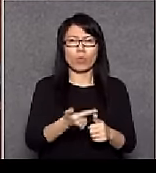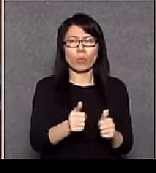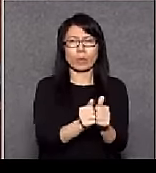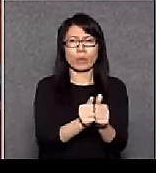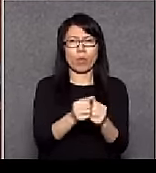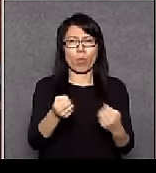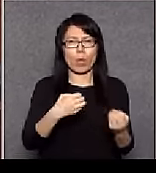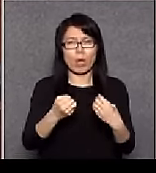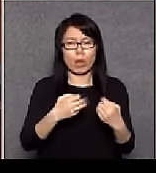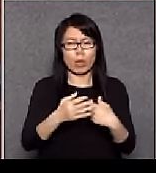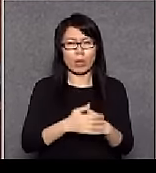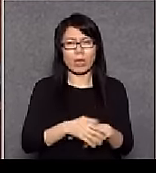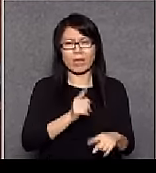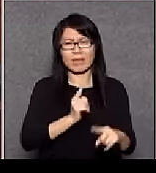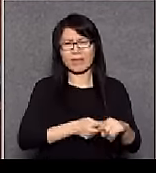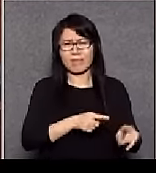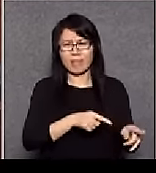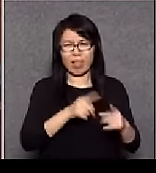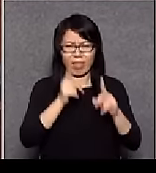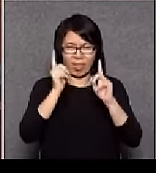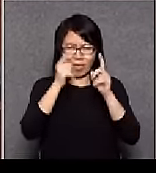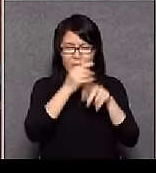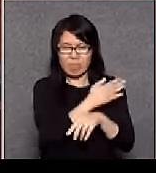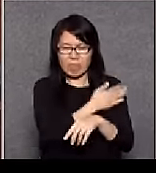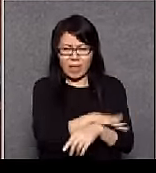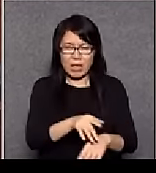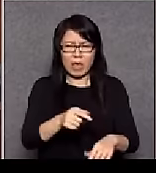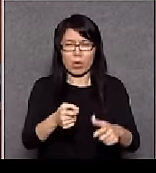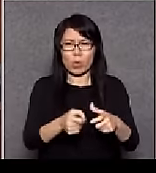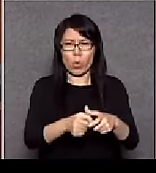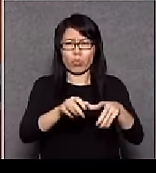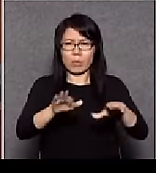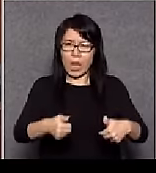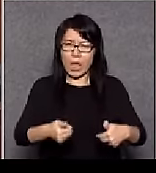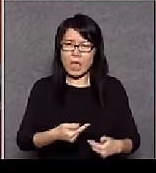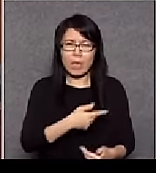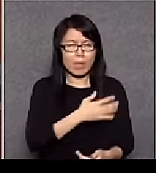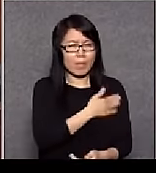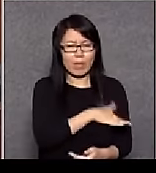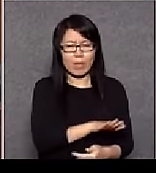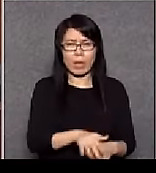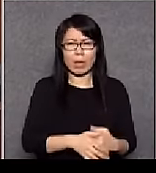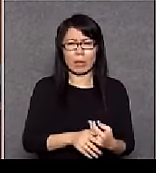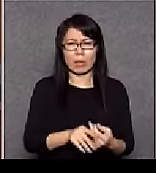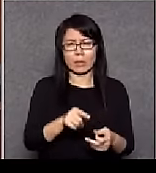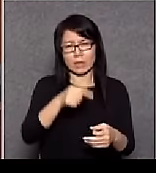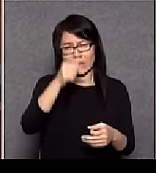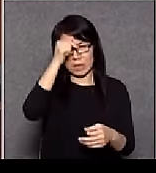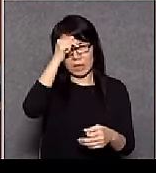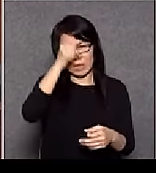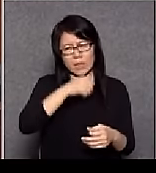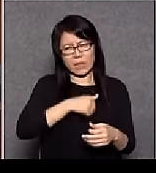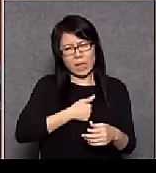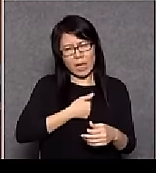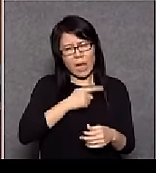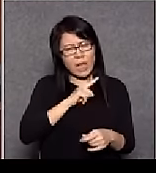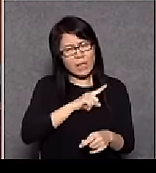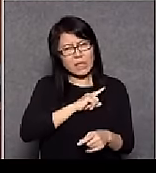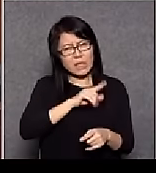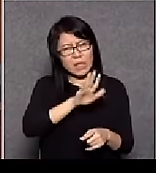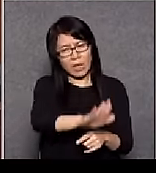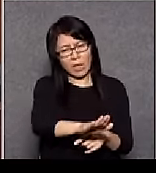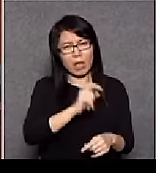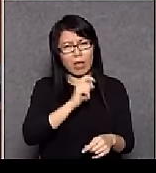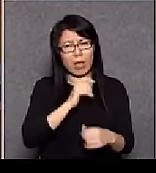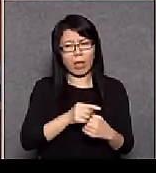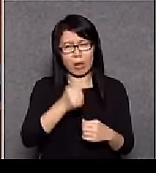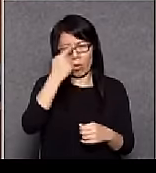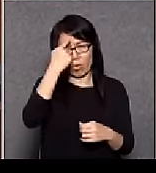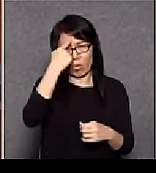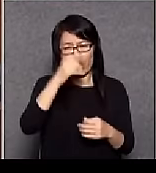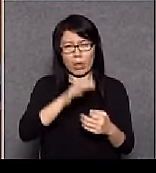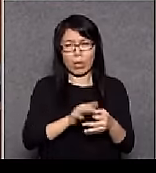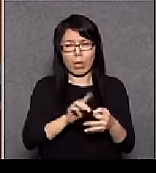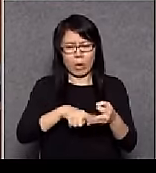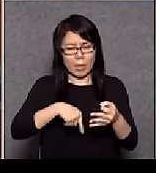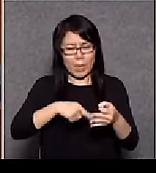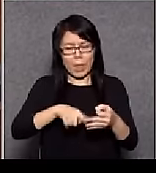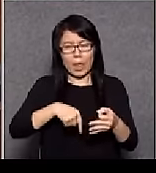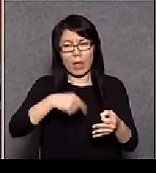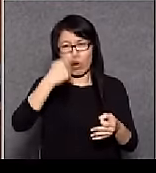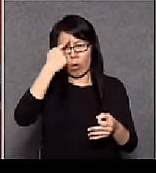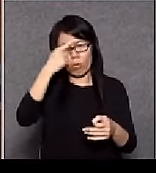你根本是妄固了公眾的利益梁醫生你是做醫生梁卓偉也是做醫生